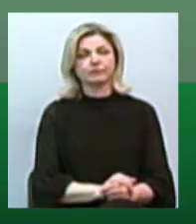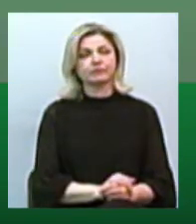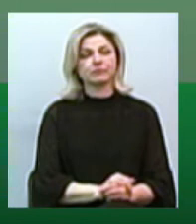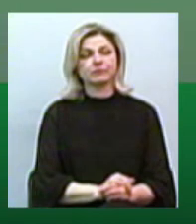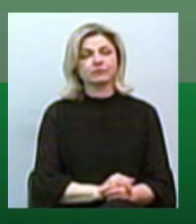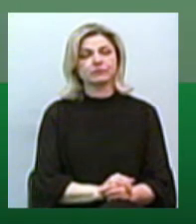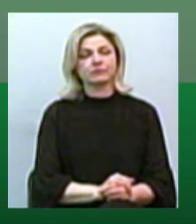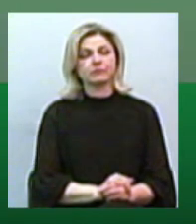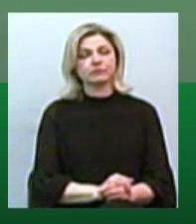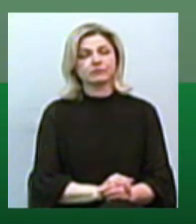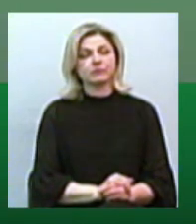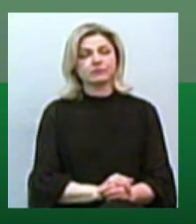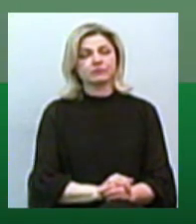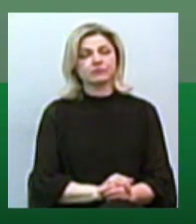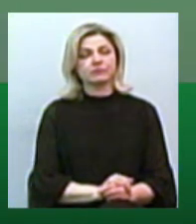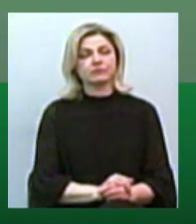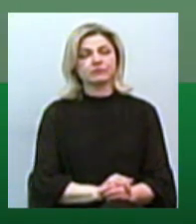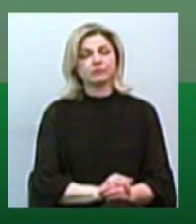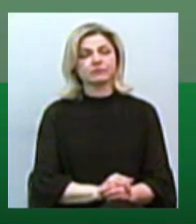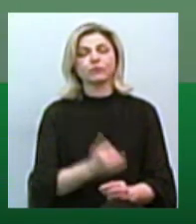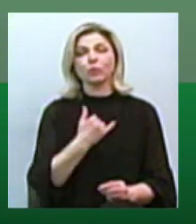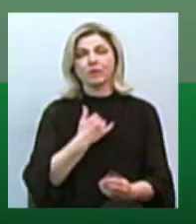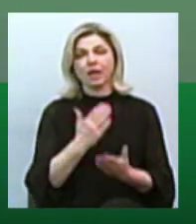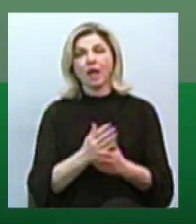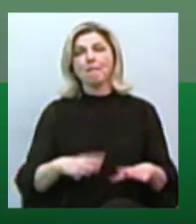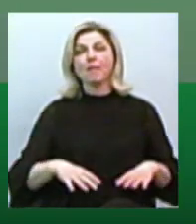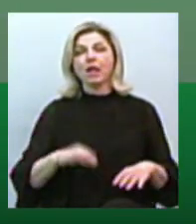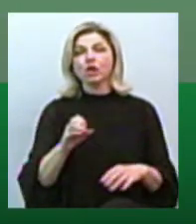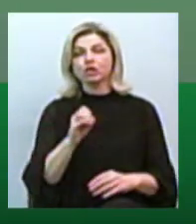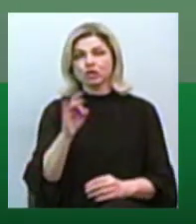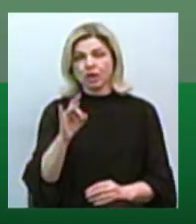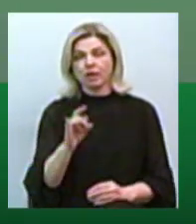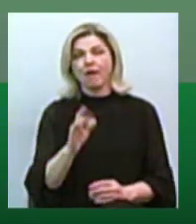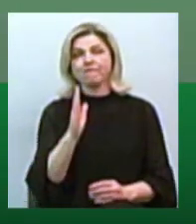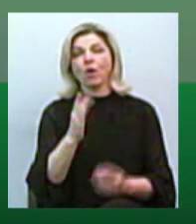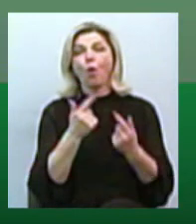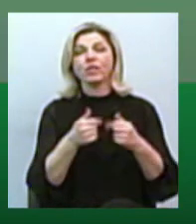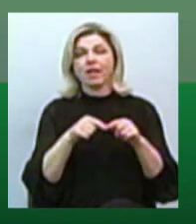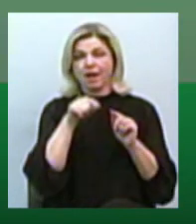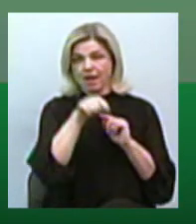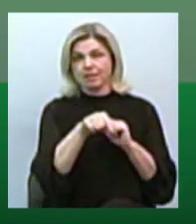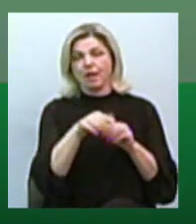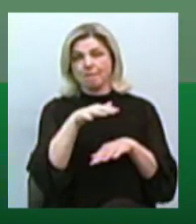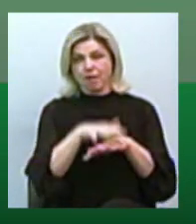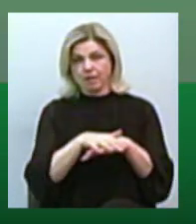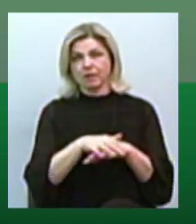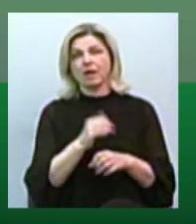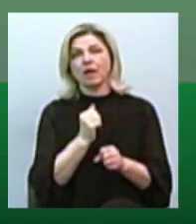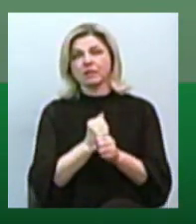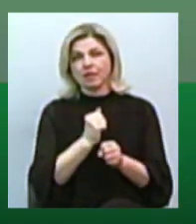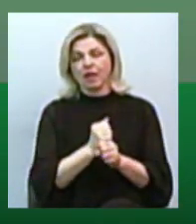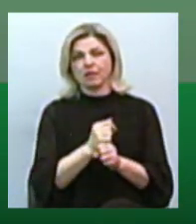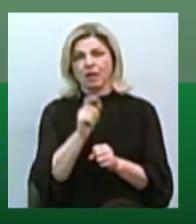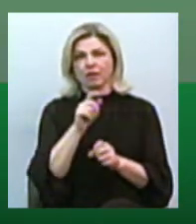є хоу-менеджери, людина, яка в відділенні банку організовує потоки